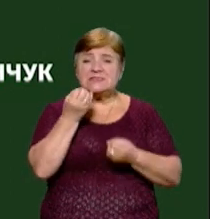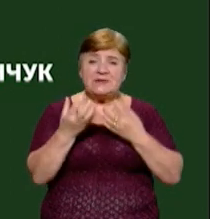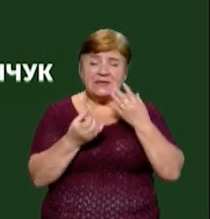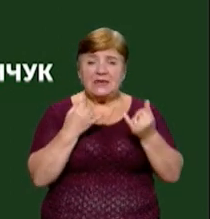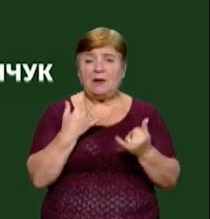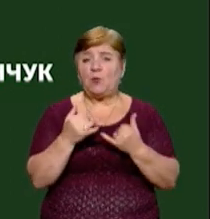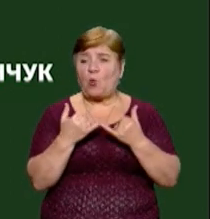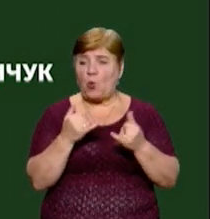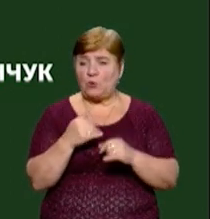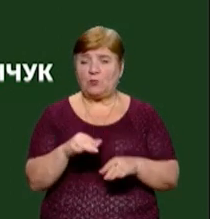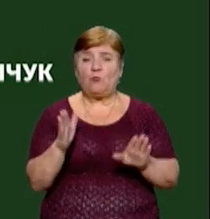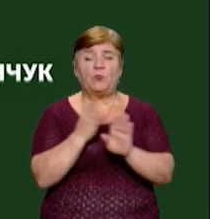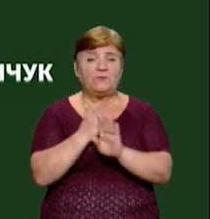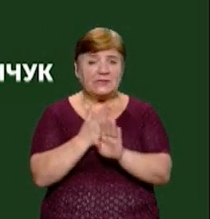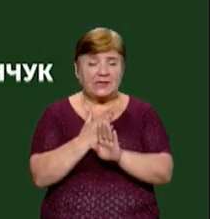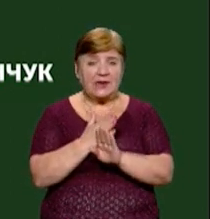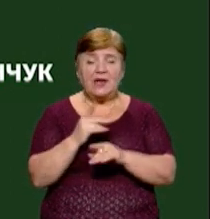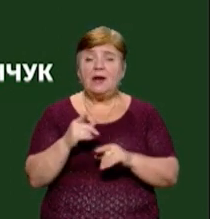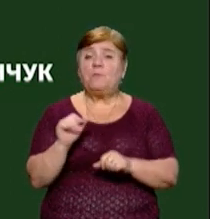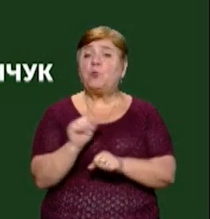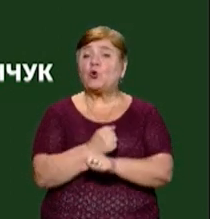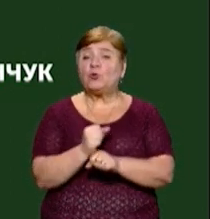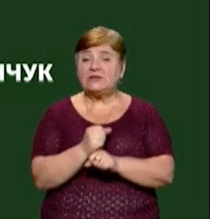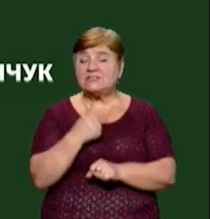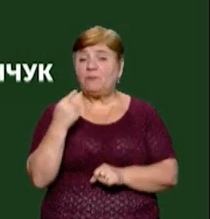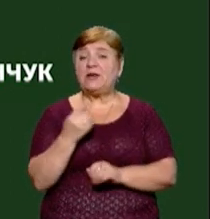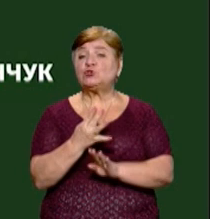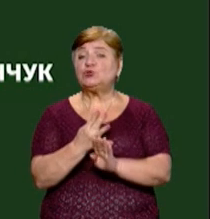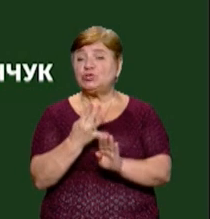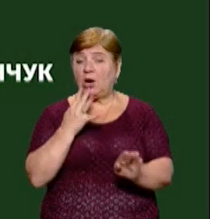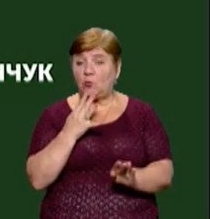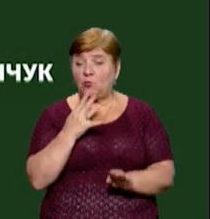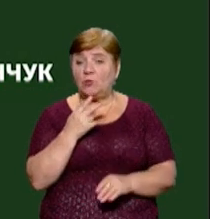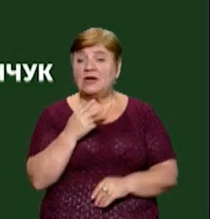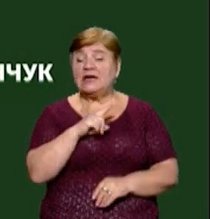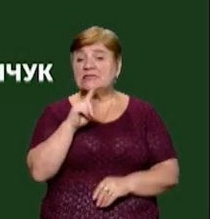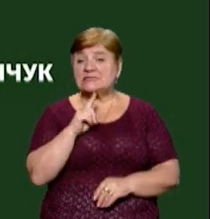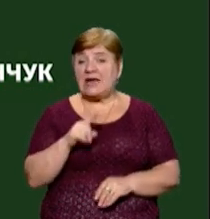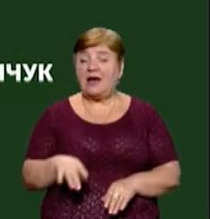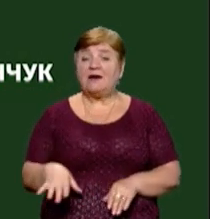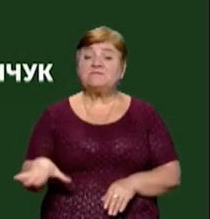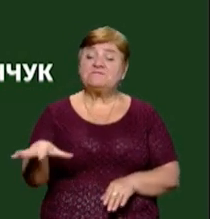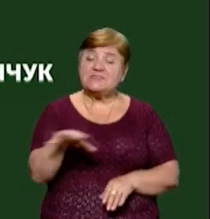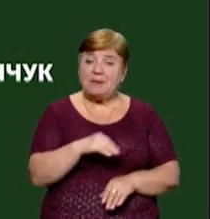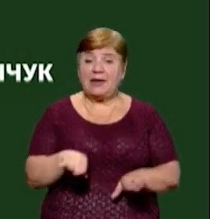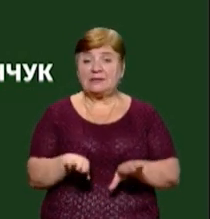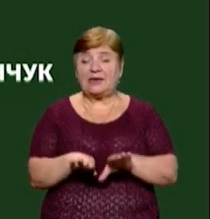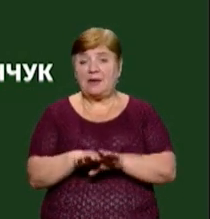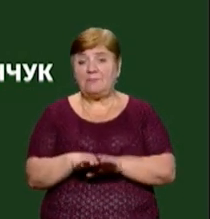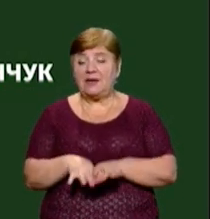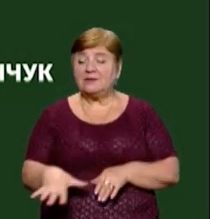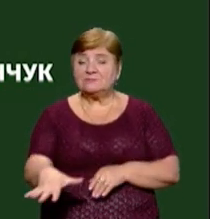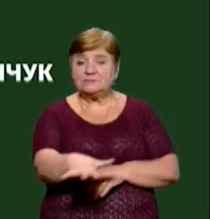пилком насичене все повітря. Як боротися, в першу чергу доглядати за газонами, за всіма такими ріями,